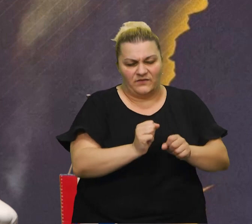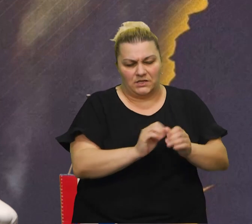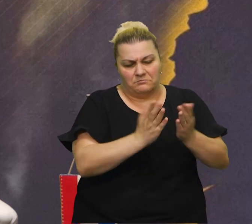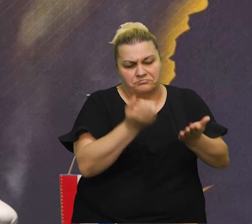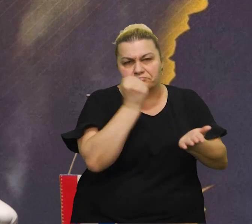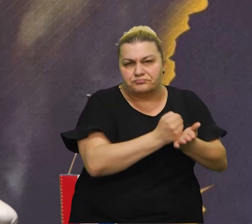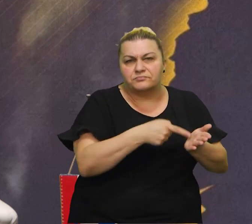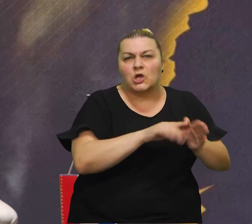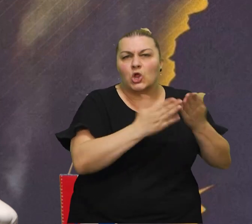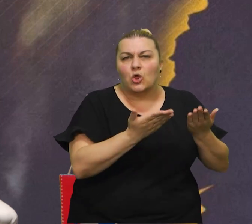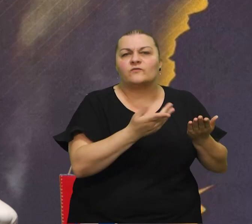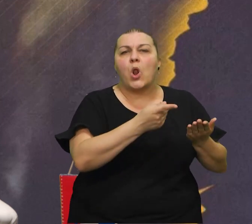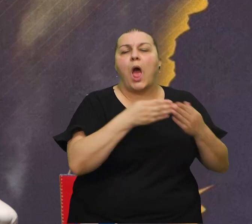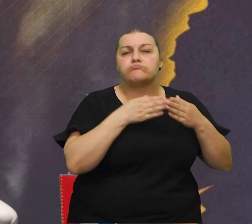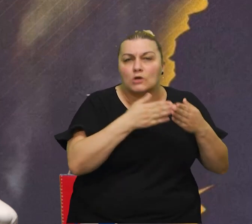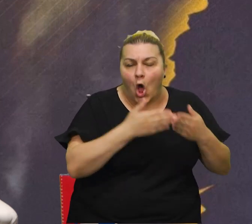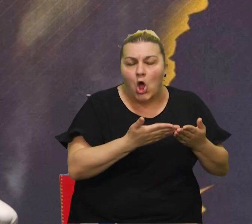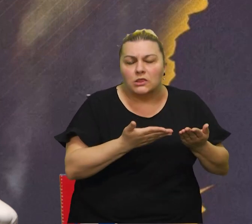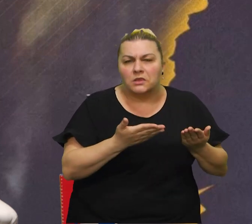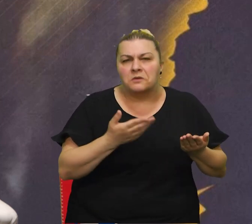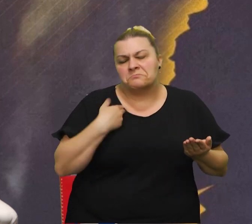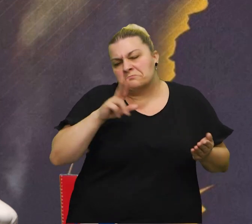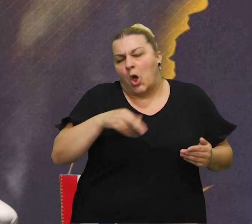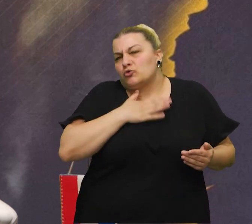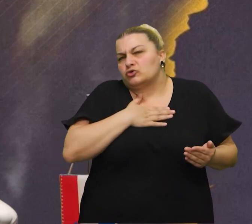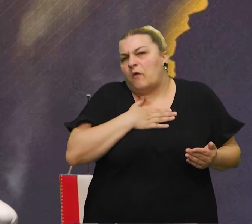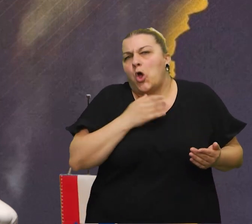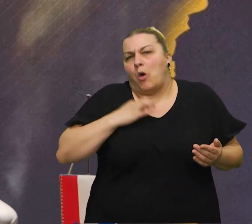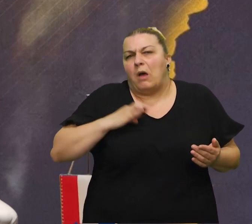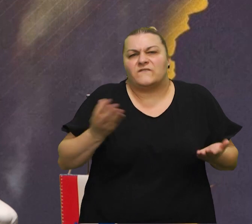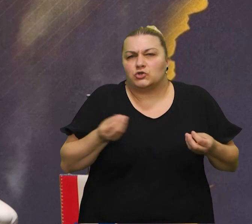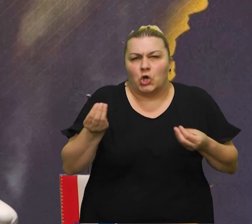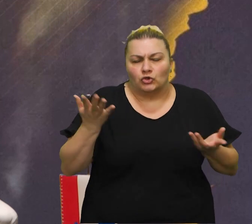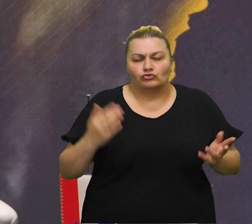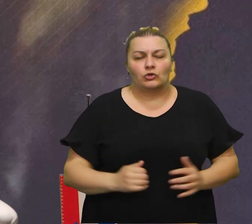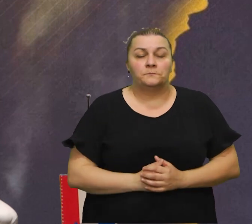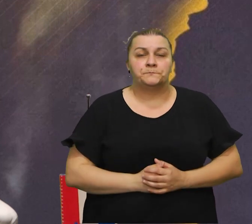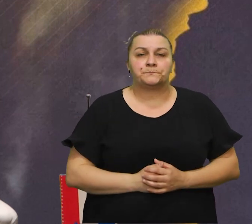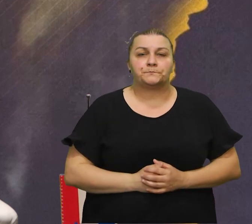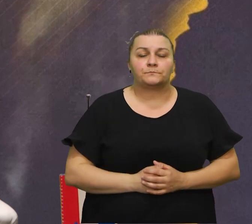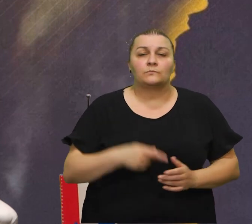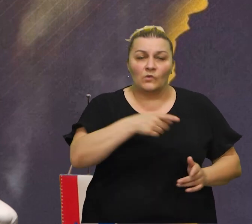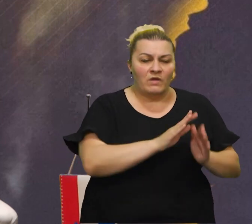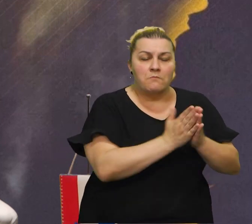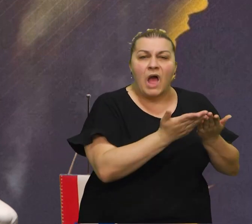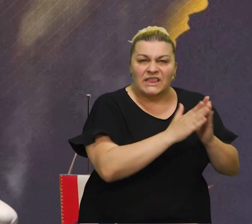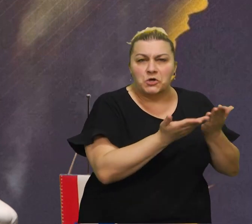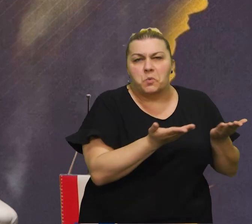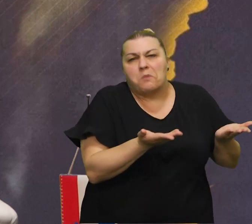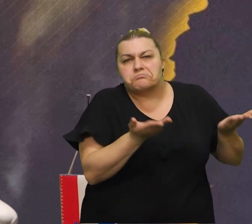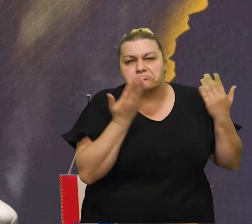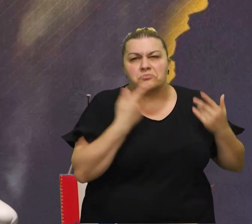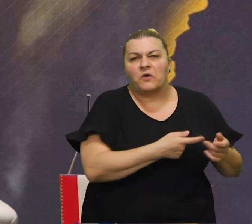za brod, ovo ono, imao sam neku, tako neki svoju, svoju obavezu, a ta matrikula, mi je bila